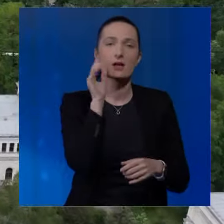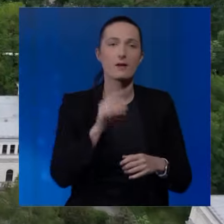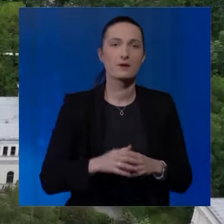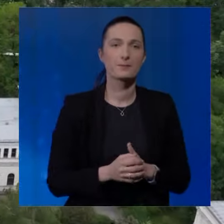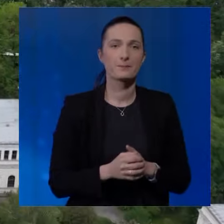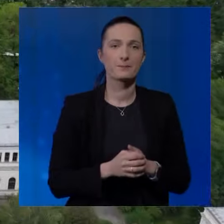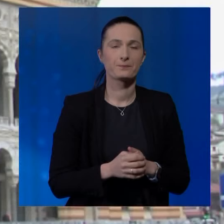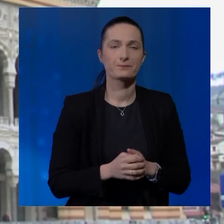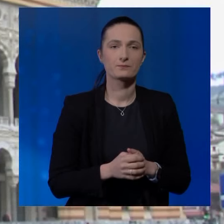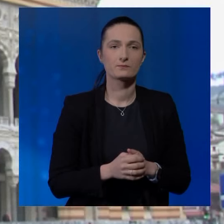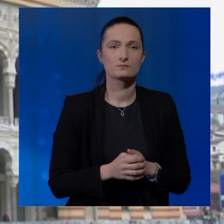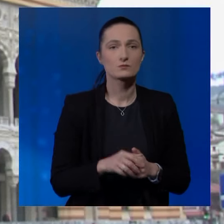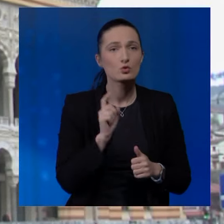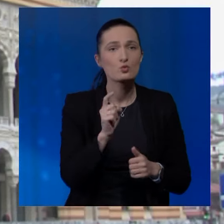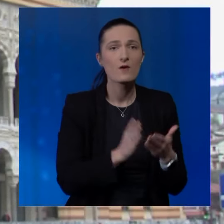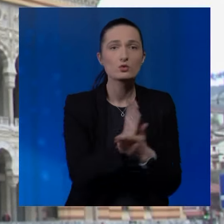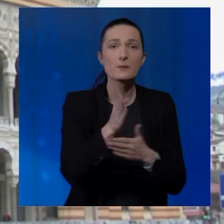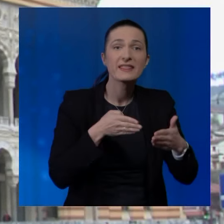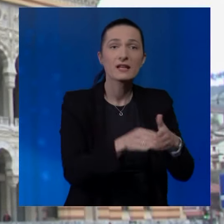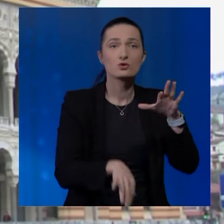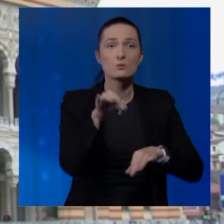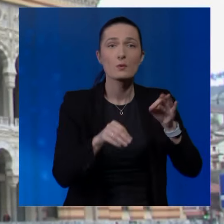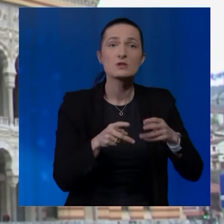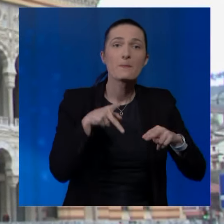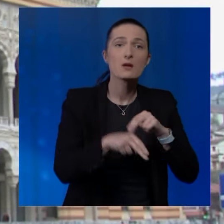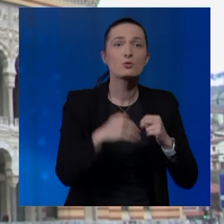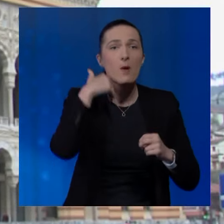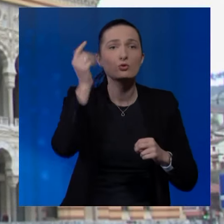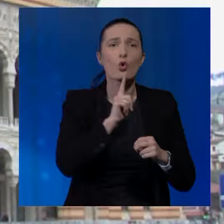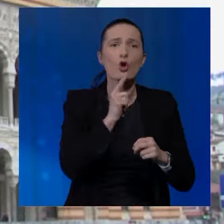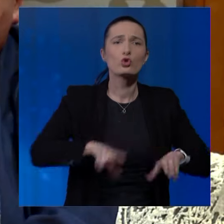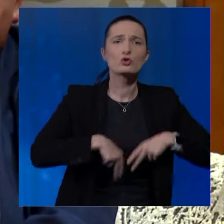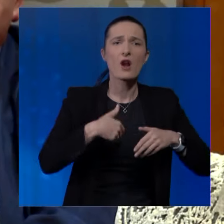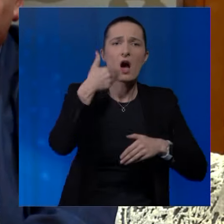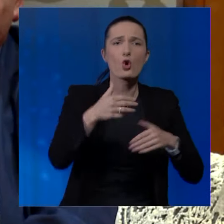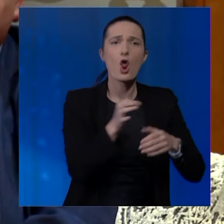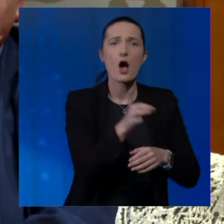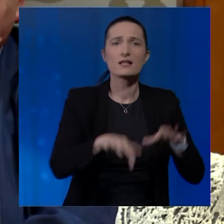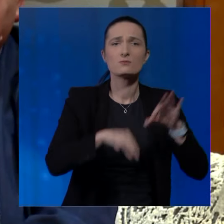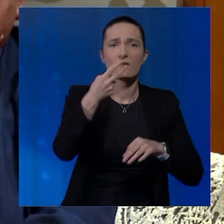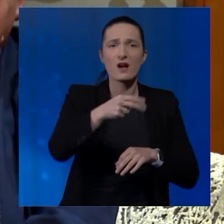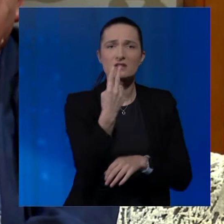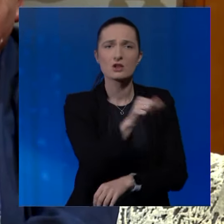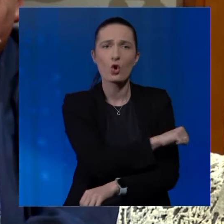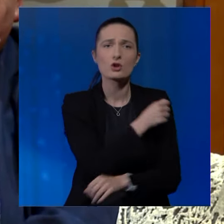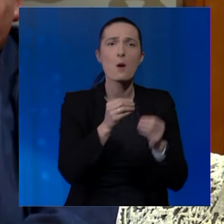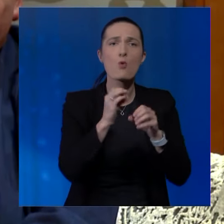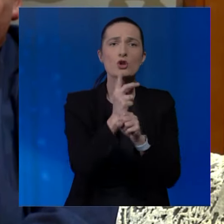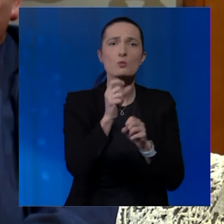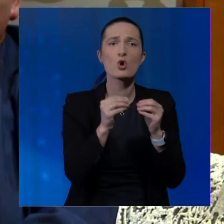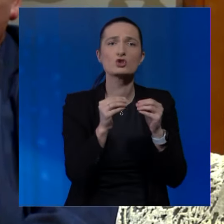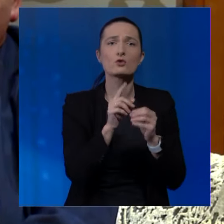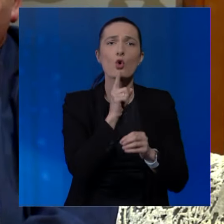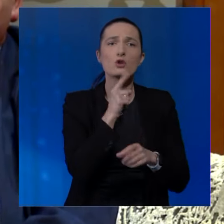grada Sarajeva. U svakom slučaju, direktan izbor bi spriječio blamažu koju je doživio nakon lokalnih izbora 2020. godine